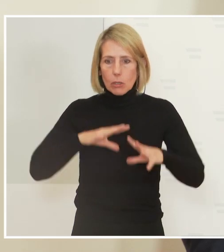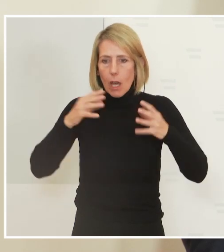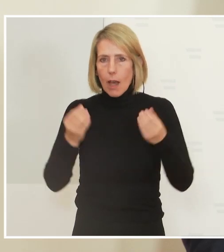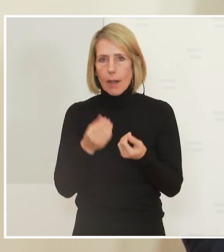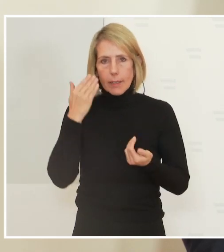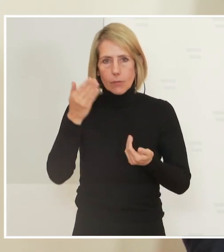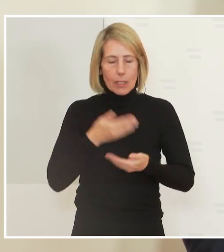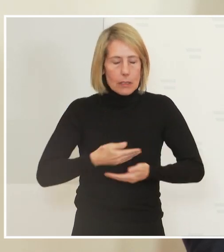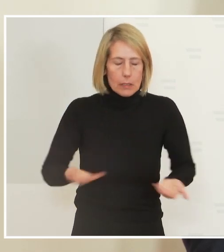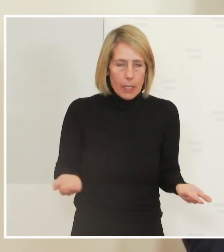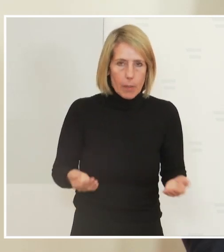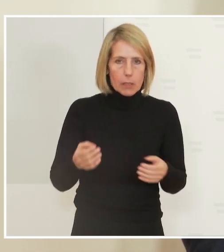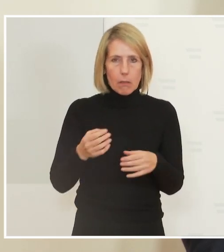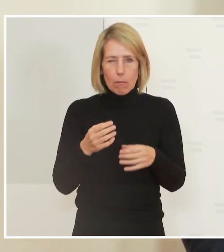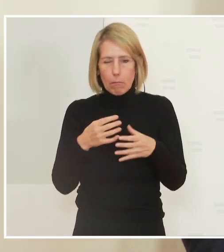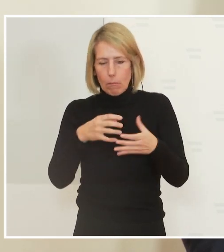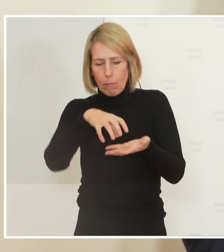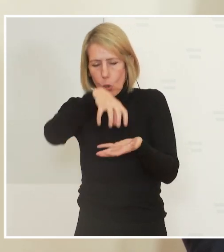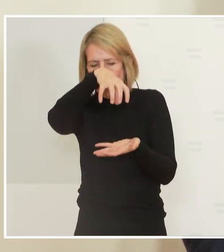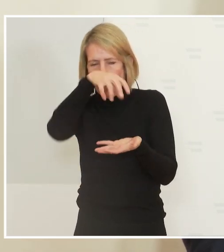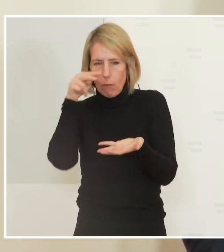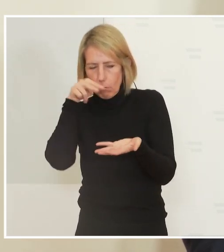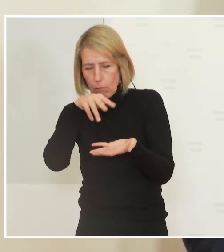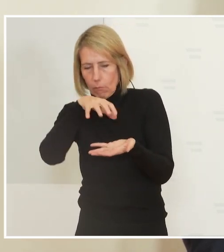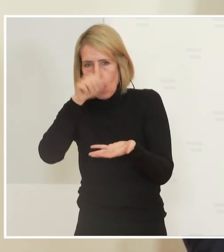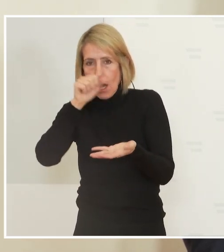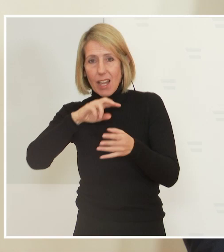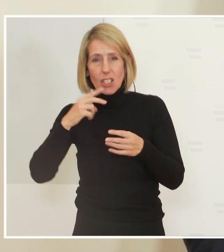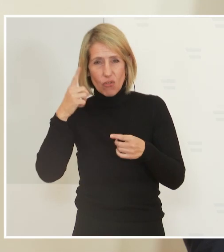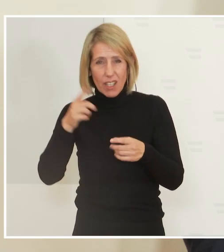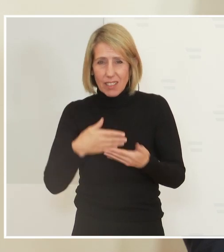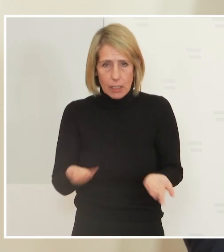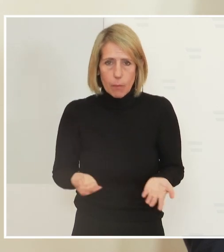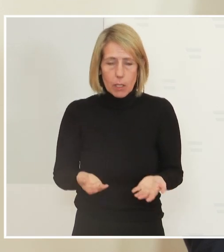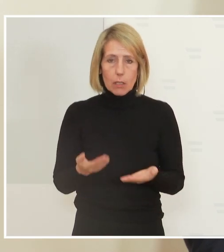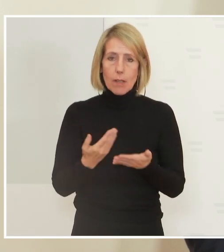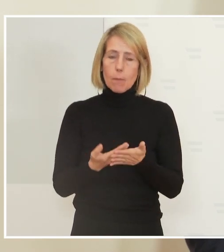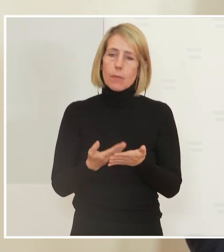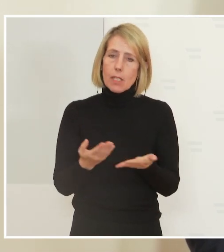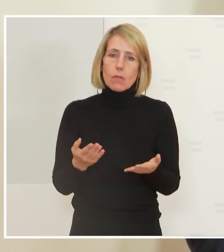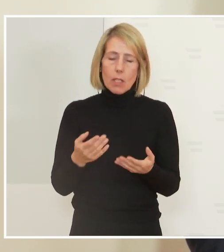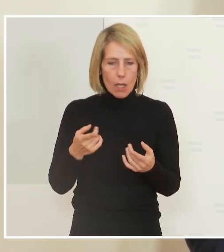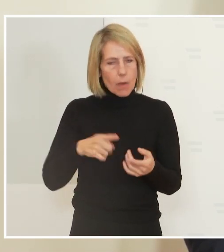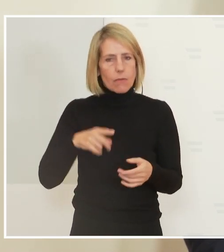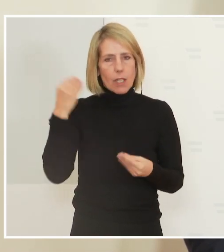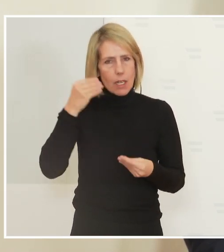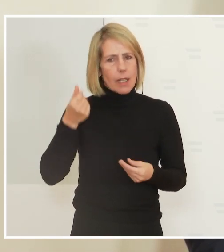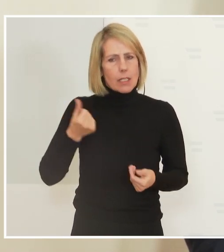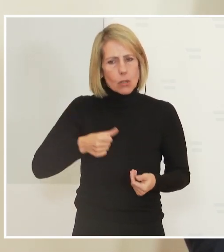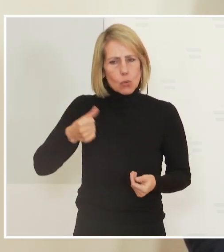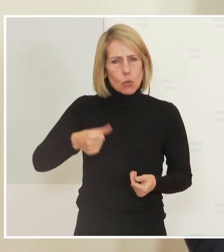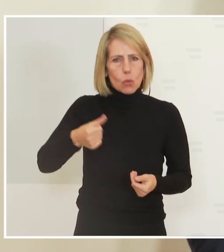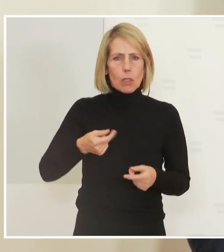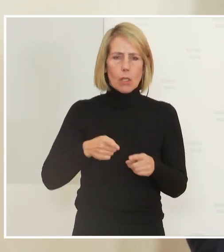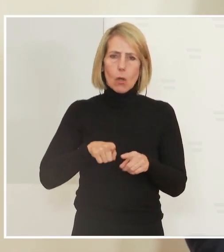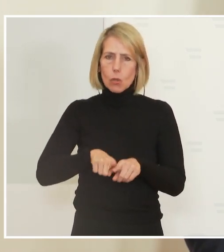uns hat die Kristallkugel. Ich glaube aber nicht, dass man uns vorwerfen kann, dass sie nicht lernfähig sind und dann schnell reagieren. Und das tun wir in einem föderalen System